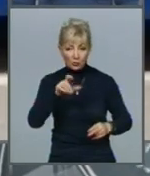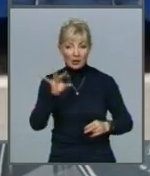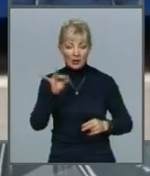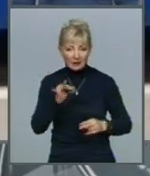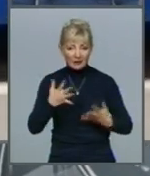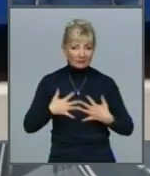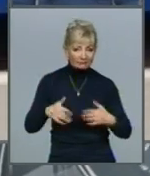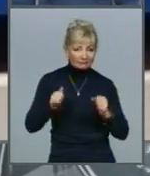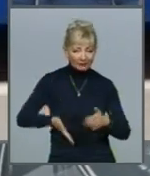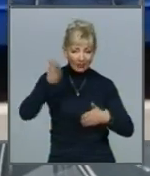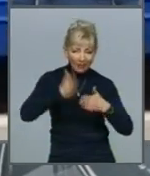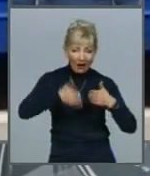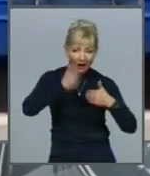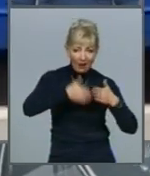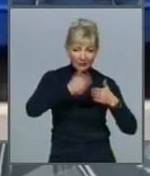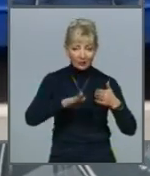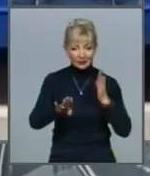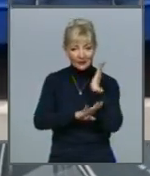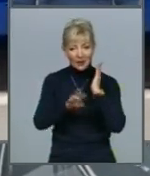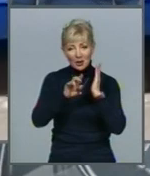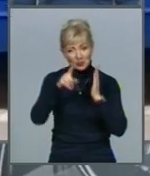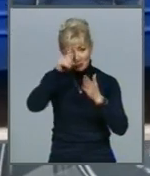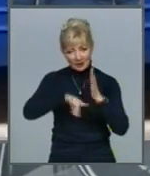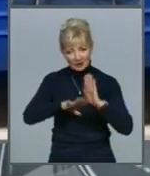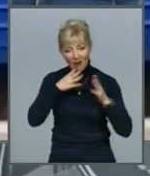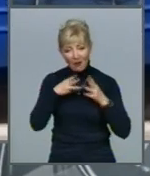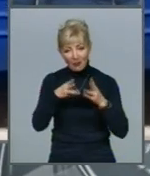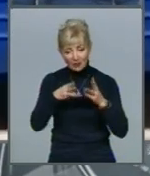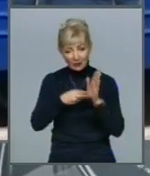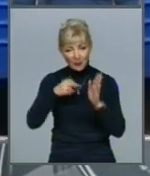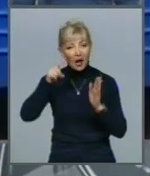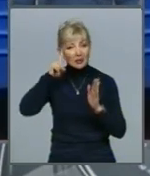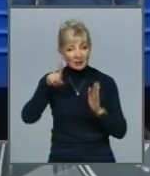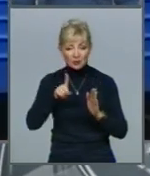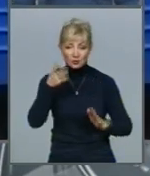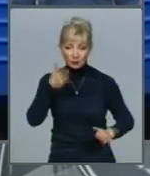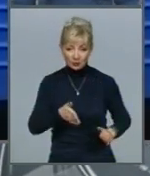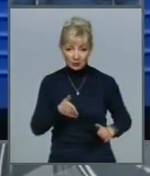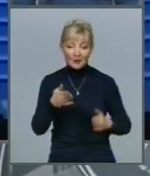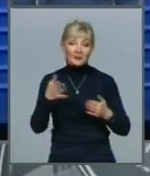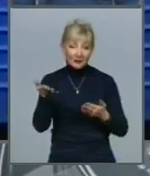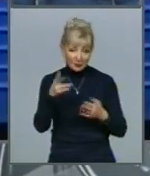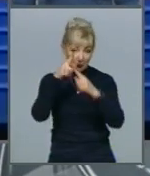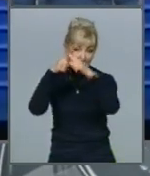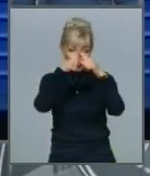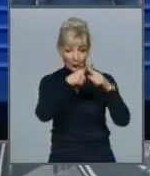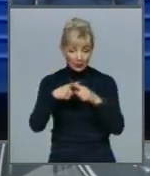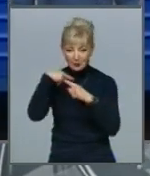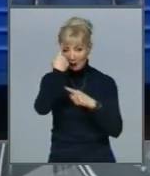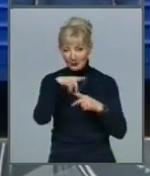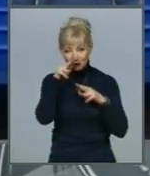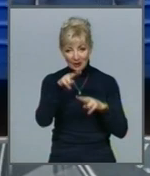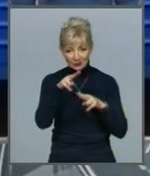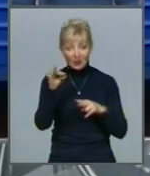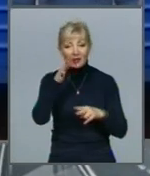завзятістю Наколов дров, аби не розраховувати На опалення в поїзді, а точно знати, що воно буде От і взяв провідник все Під особистий контроль